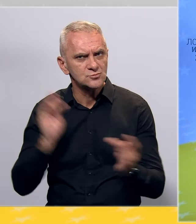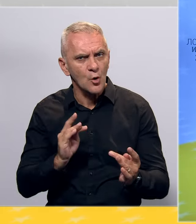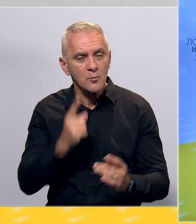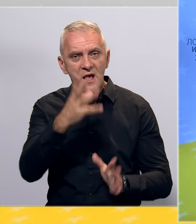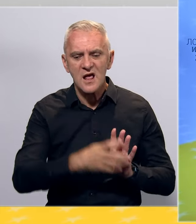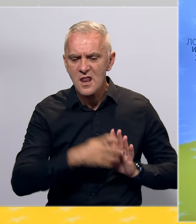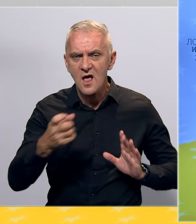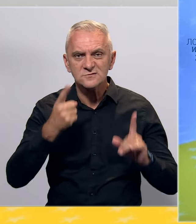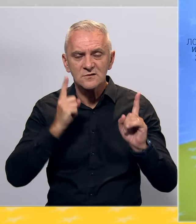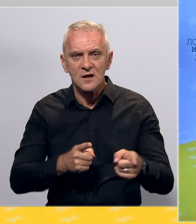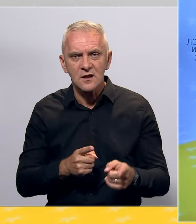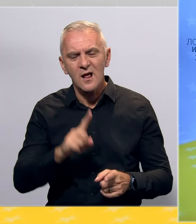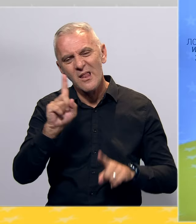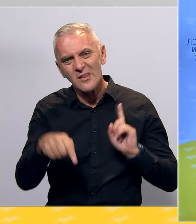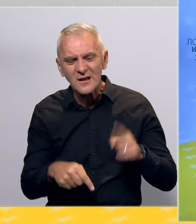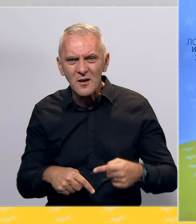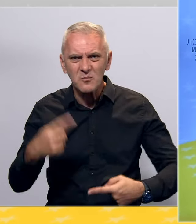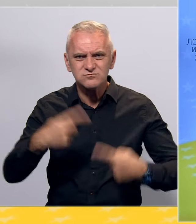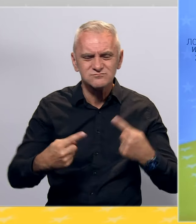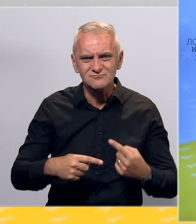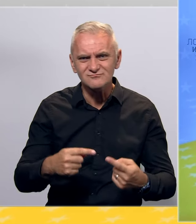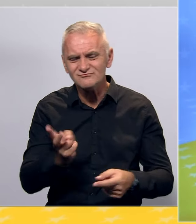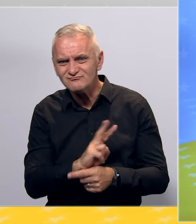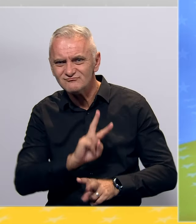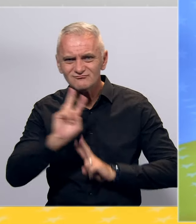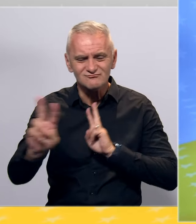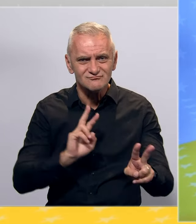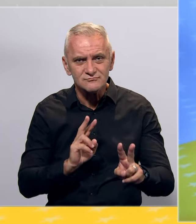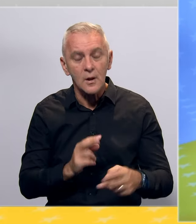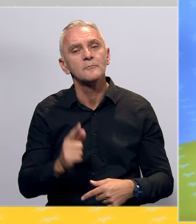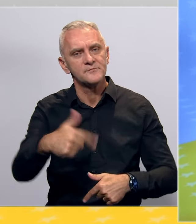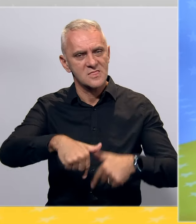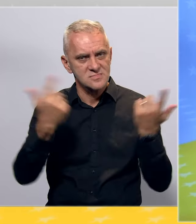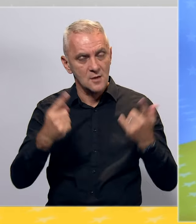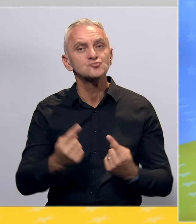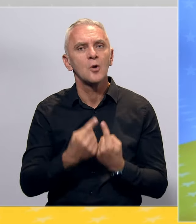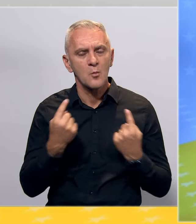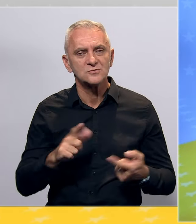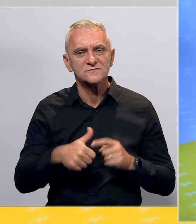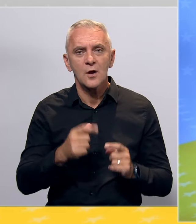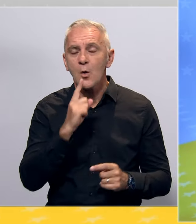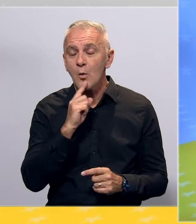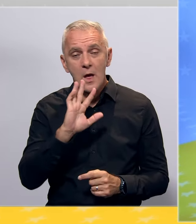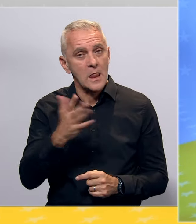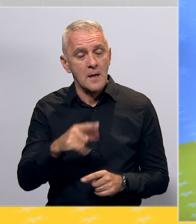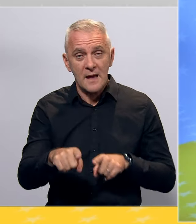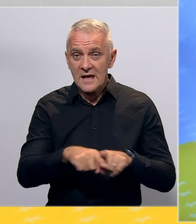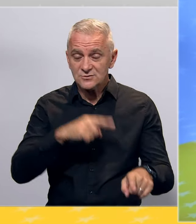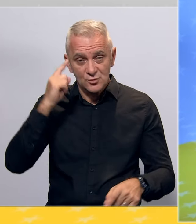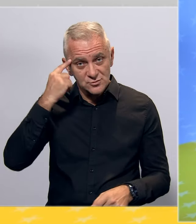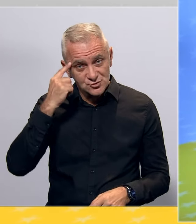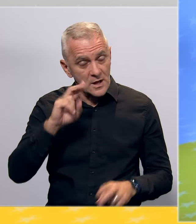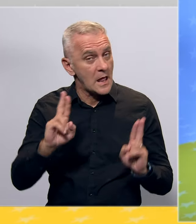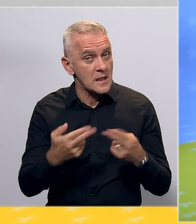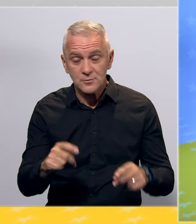nastavku rata nekim podmuklim političkim sredstvima i prevarama. Jasno je da postoje stvari oko kojih ne imamo isto mišljenje i ne